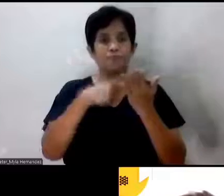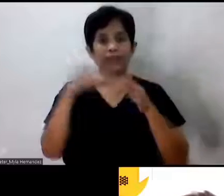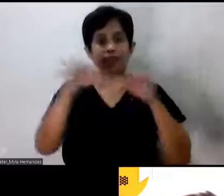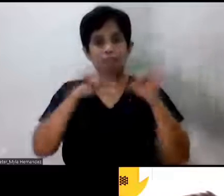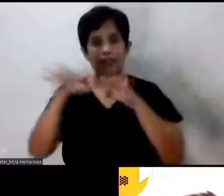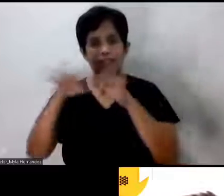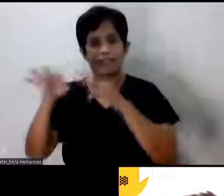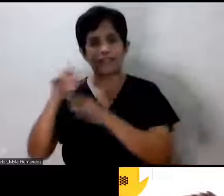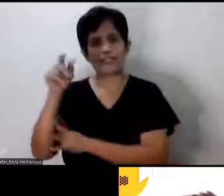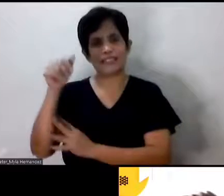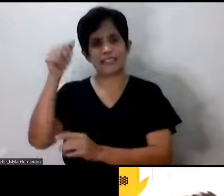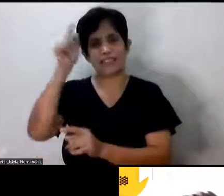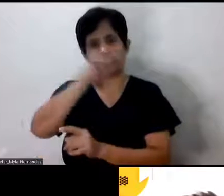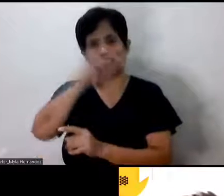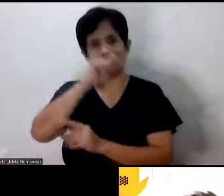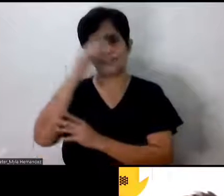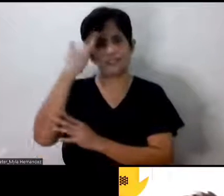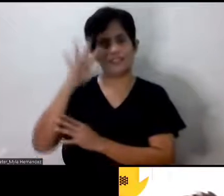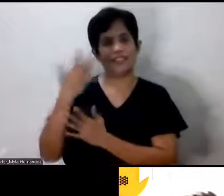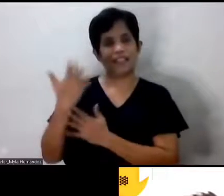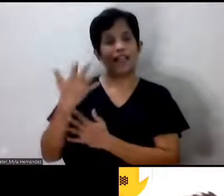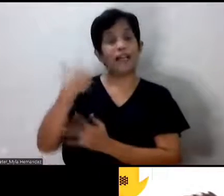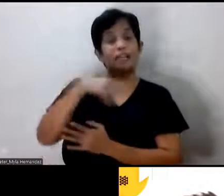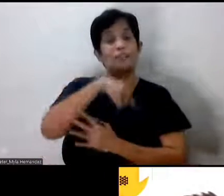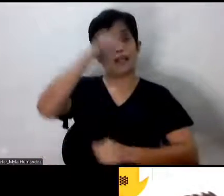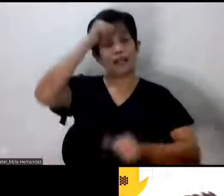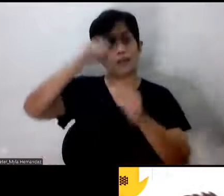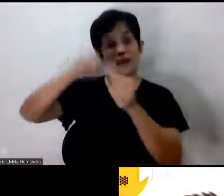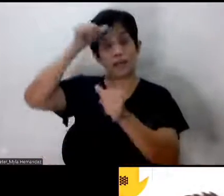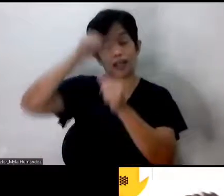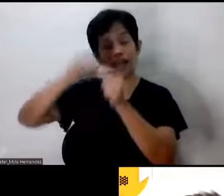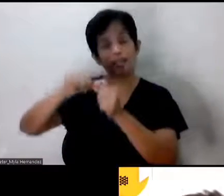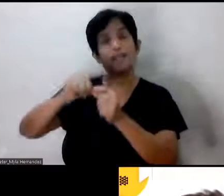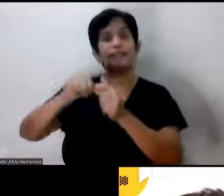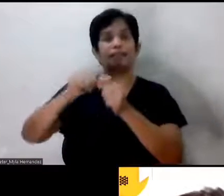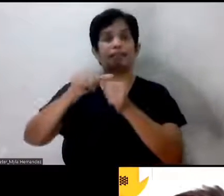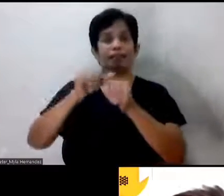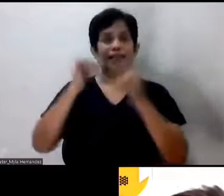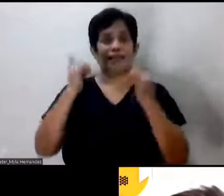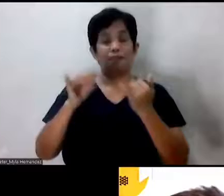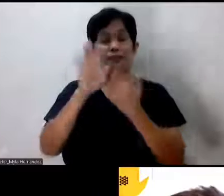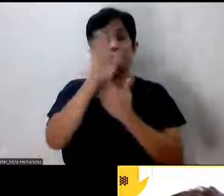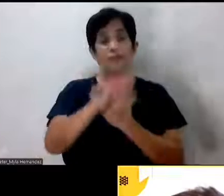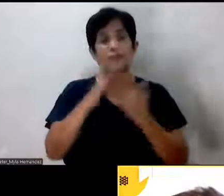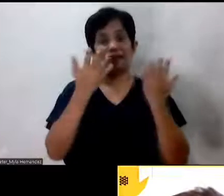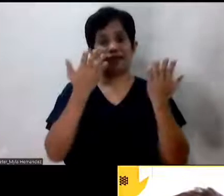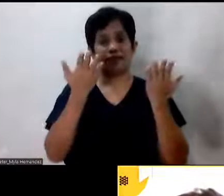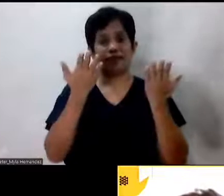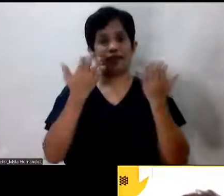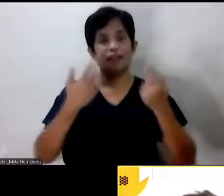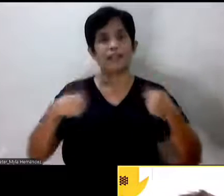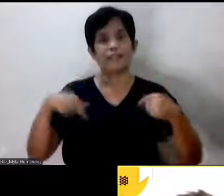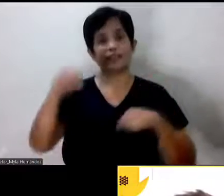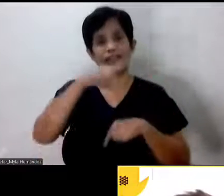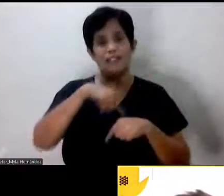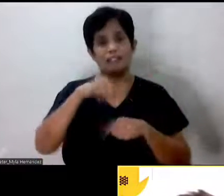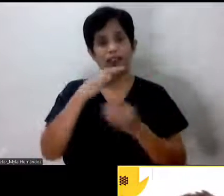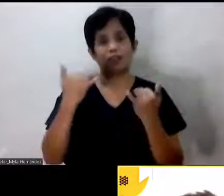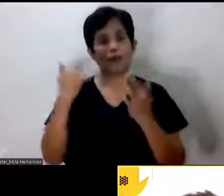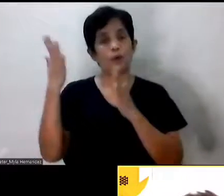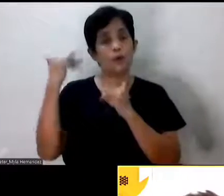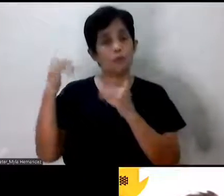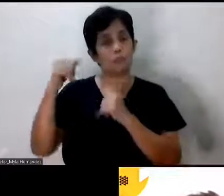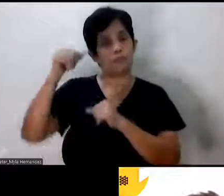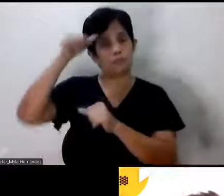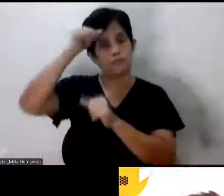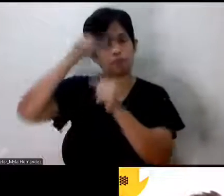matagalog eh, parang ang ating mga inaalala, ang ating aalalahanin na ibinabalik po sa atin. Pero sana po sa ating mga inaalala,